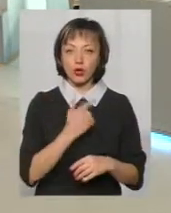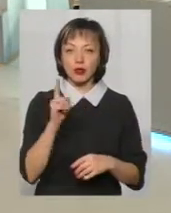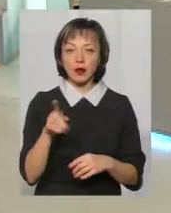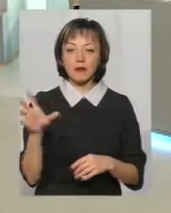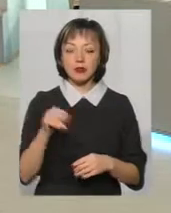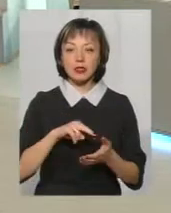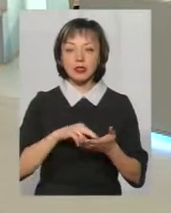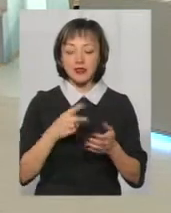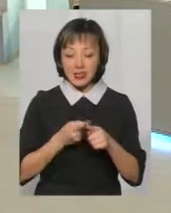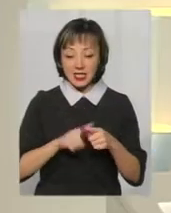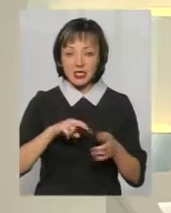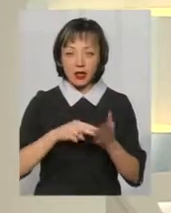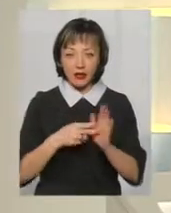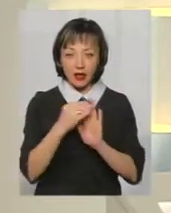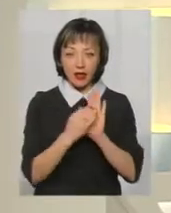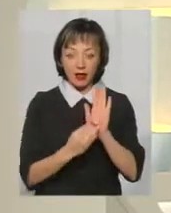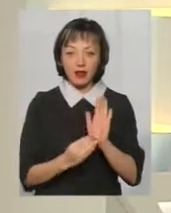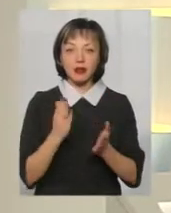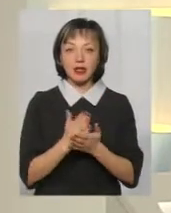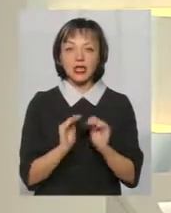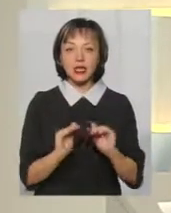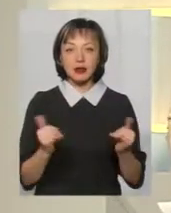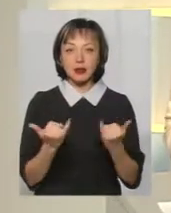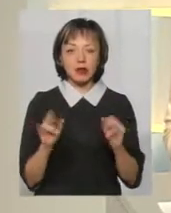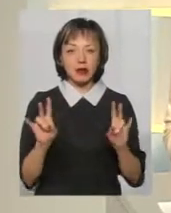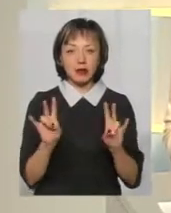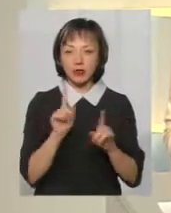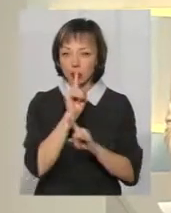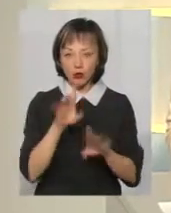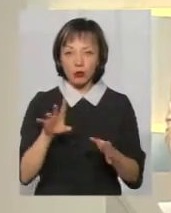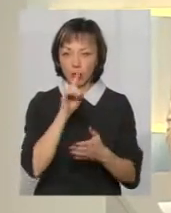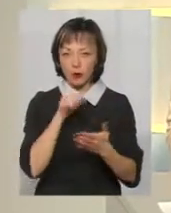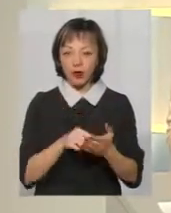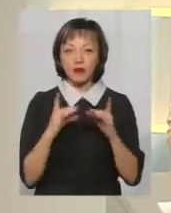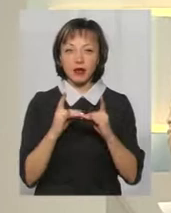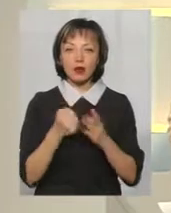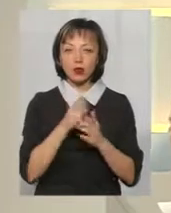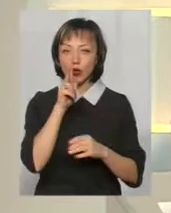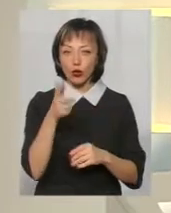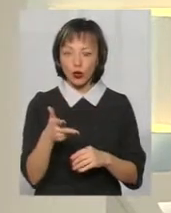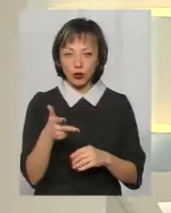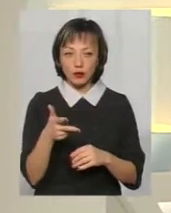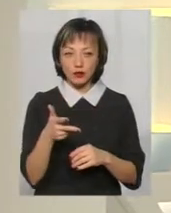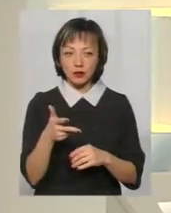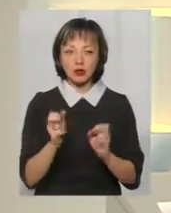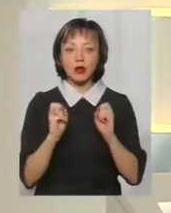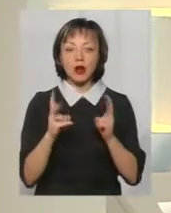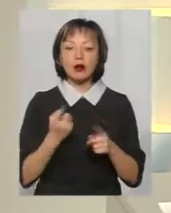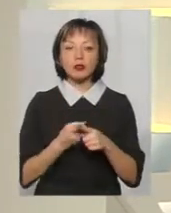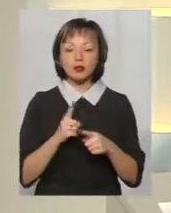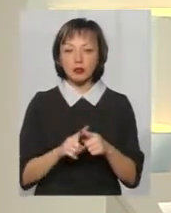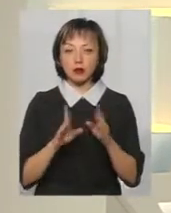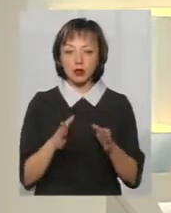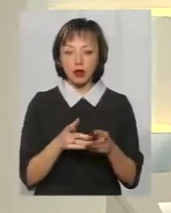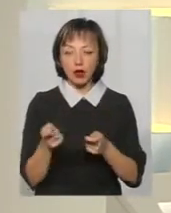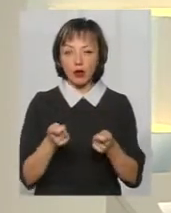стратегії є також той момент, що дітки тепер не будуть потрапляти в інтернати до трьох років. Як це